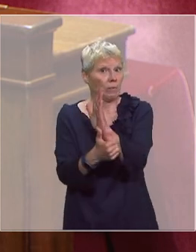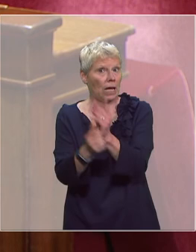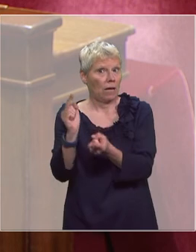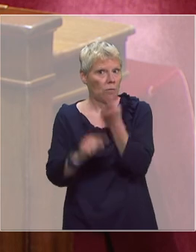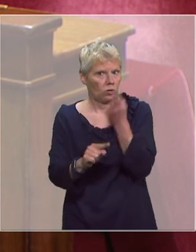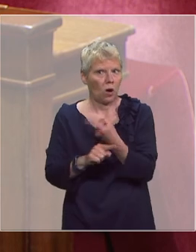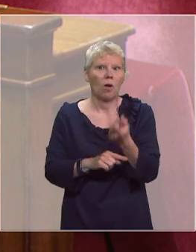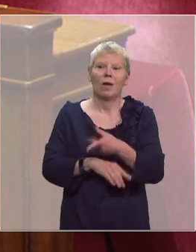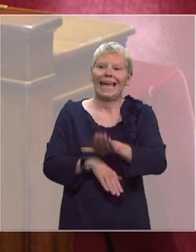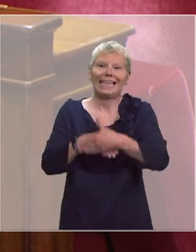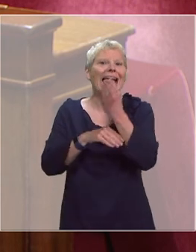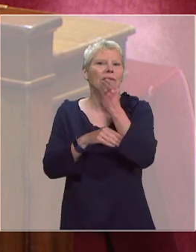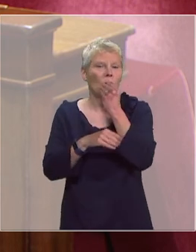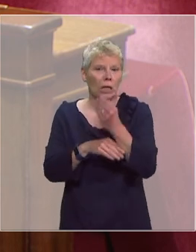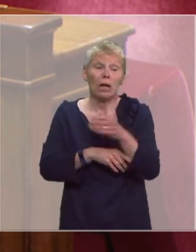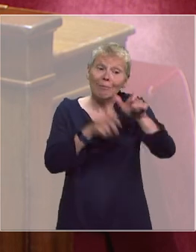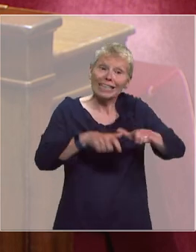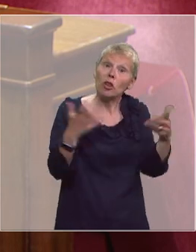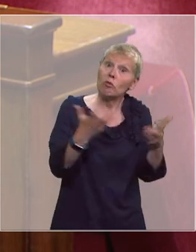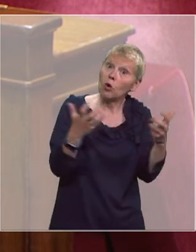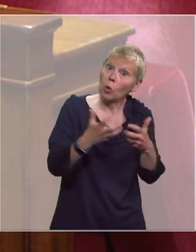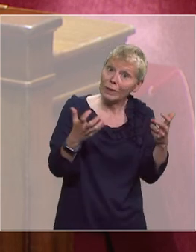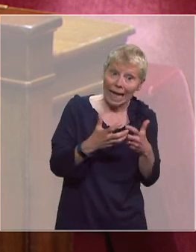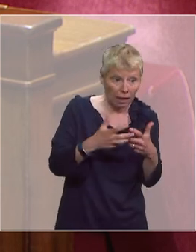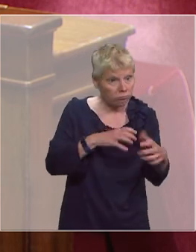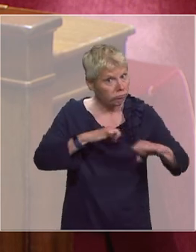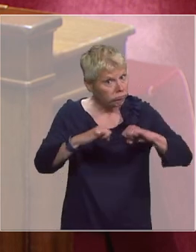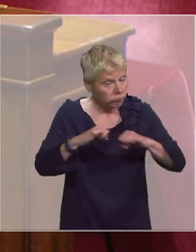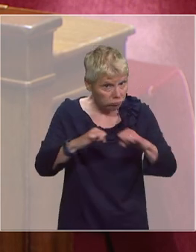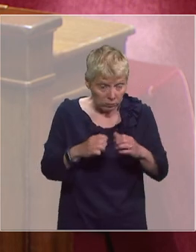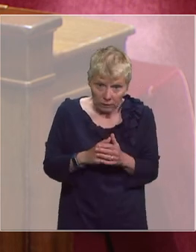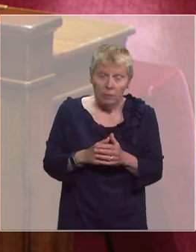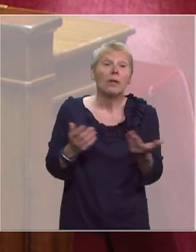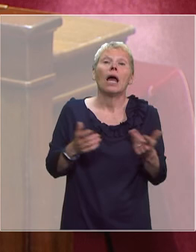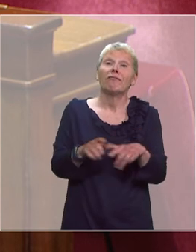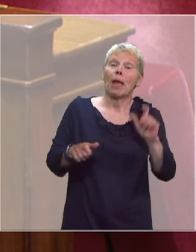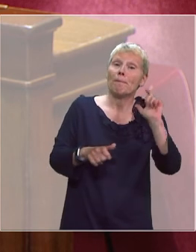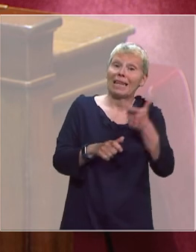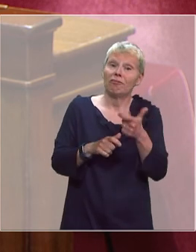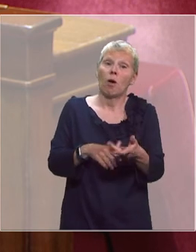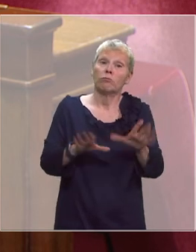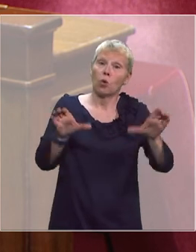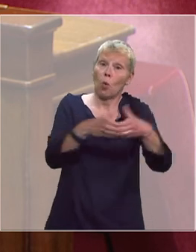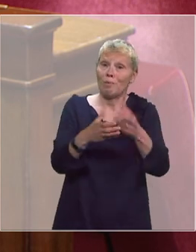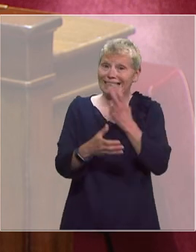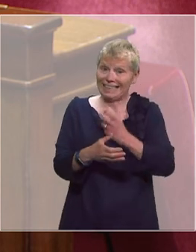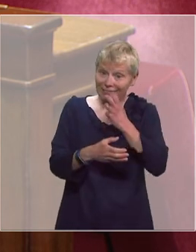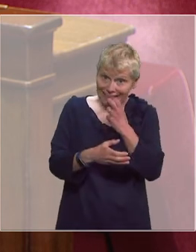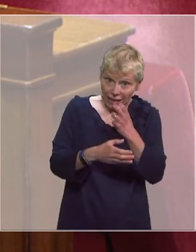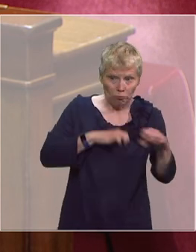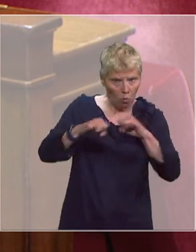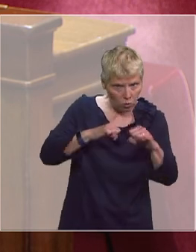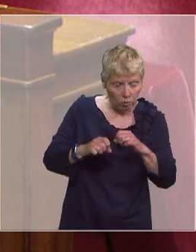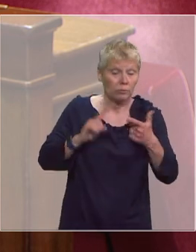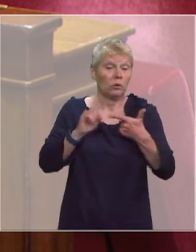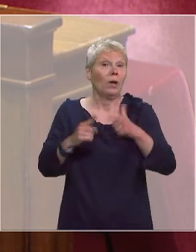alimentaire grâce au soutien des volontaires qui se sont mobilisés sur la plateforme de la réserve civique mais aussi surtout grâce aux associations